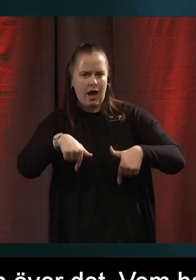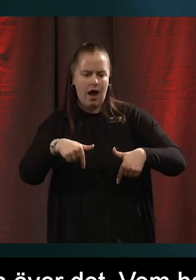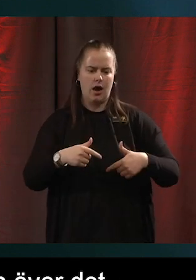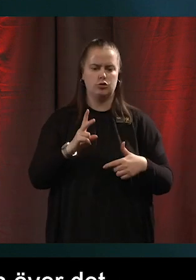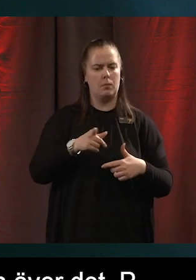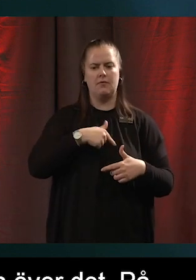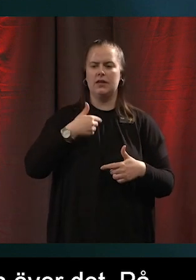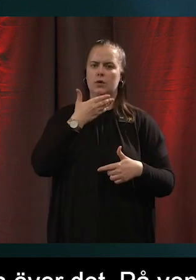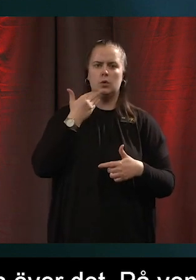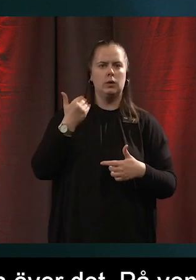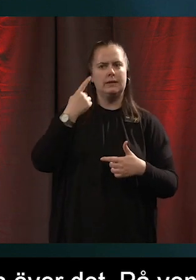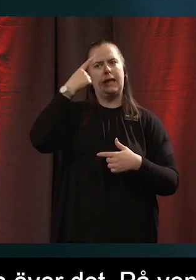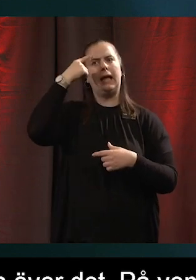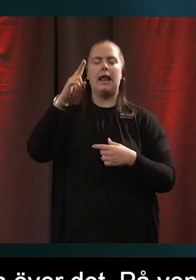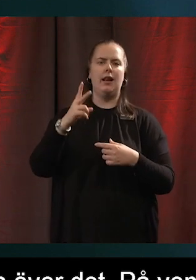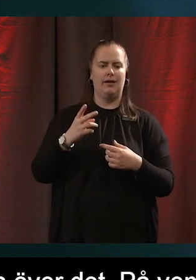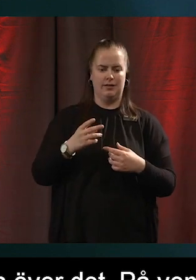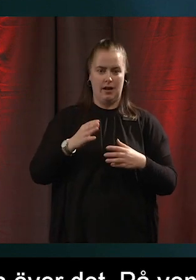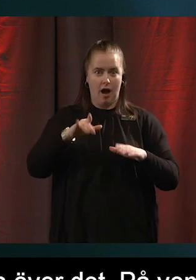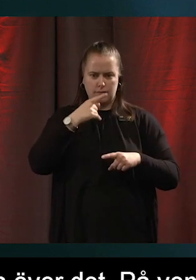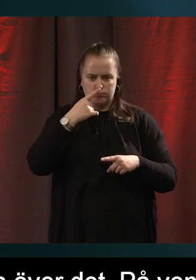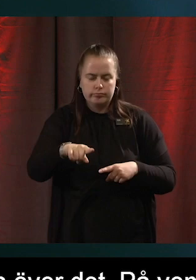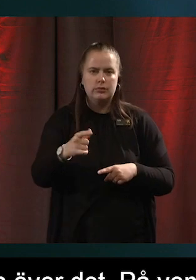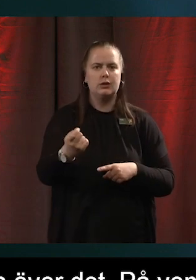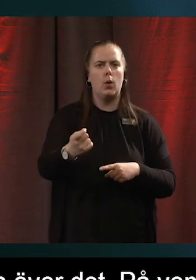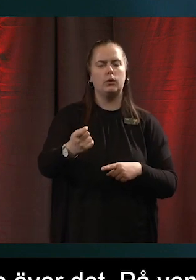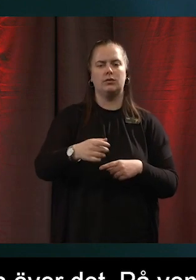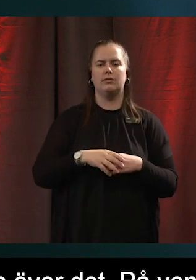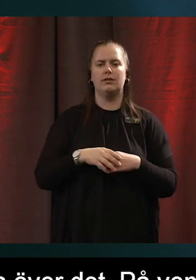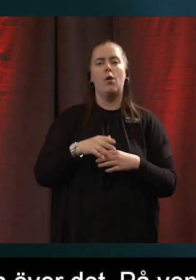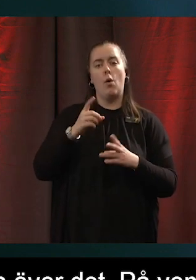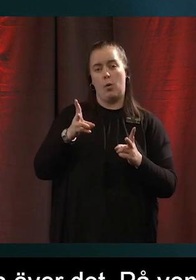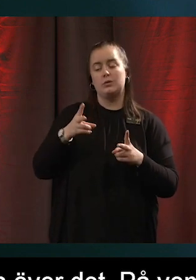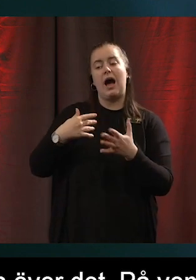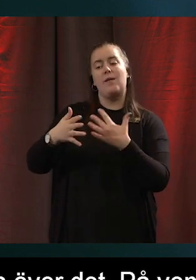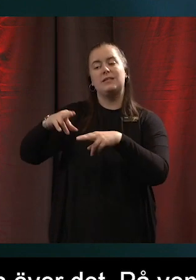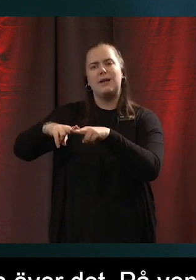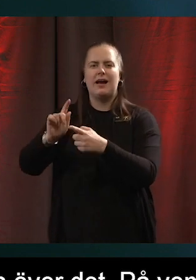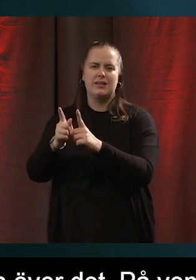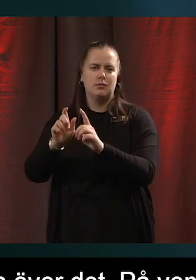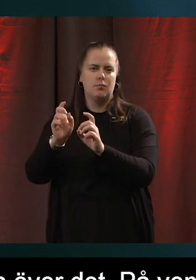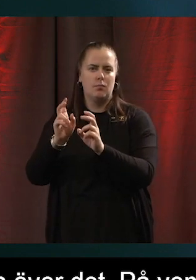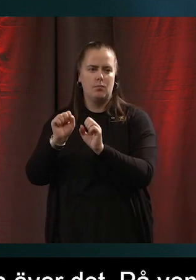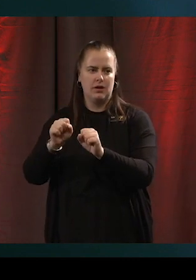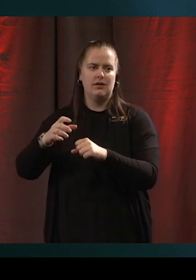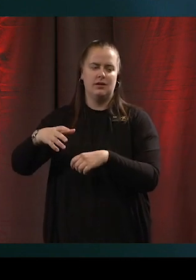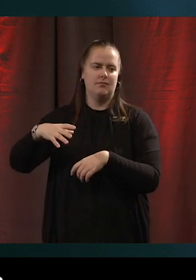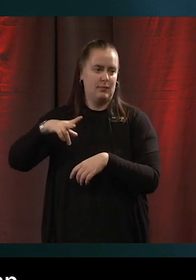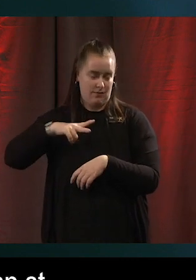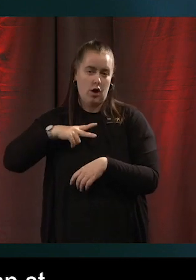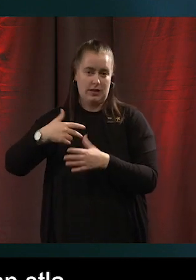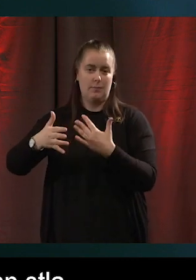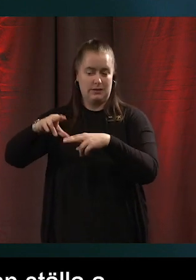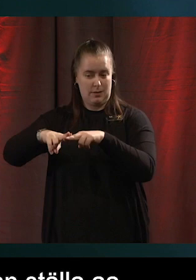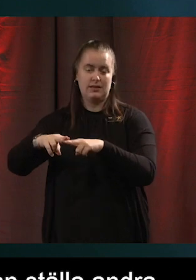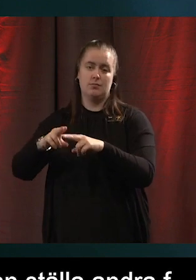bekostnad har det här sett? Och till och med på privata arbetsplatser då tror jag man får ställa lite klurigare frågor men till exempel skulle jag kunna föreställa mig att de